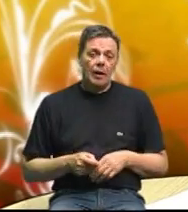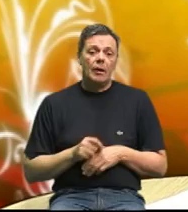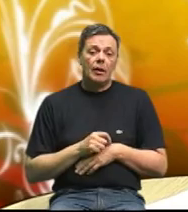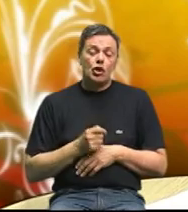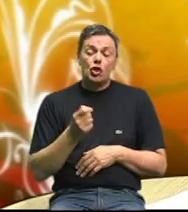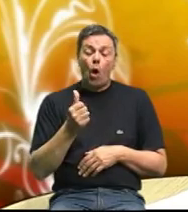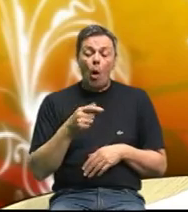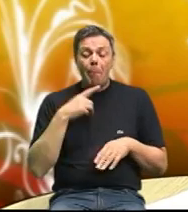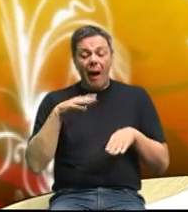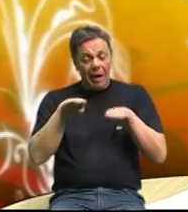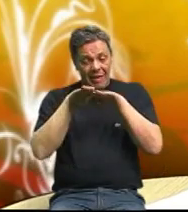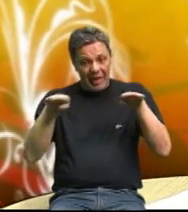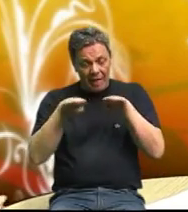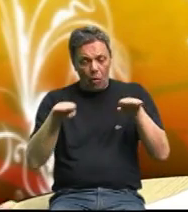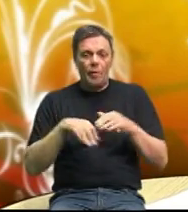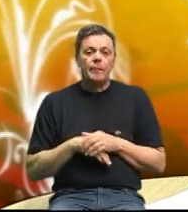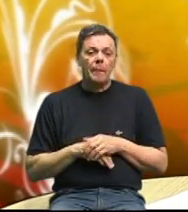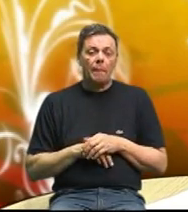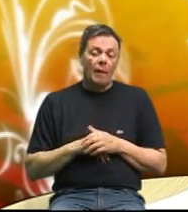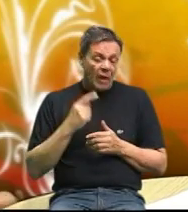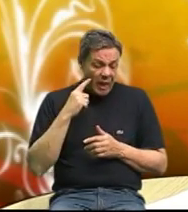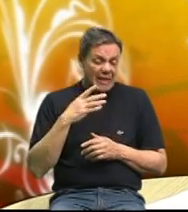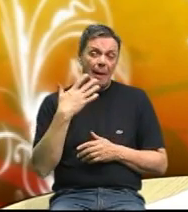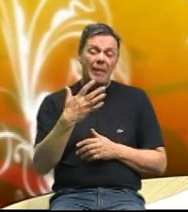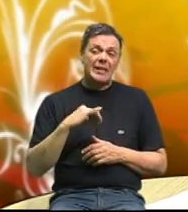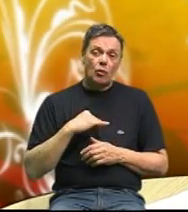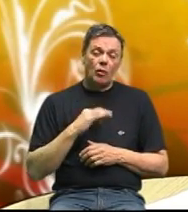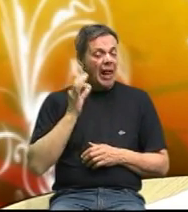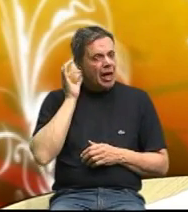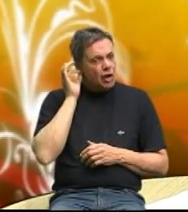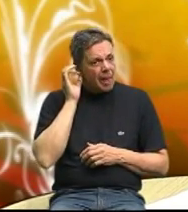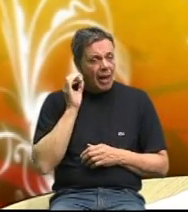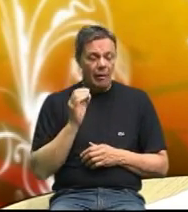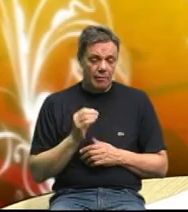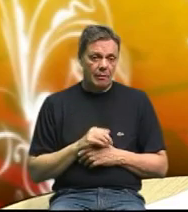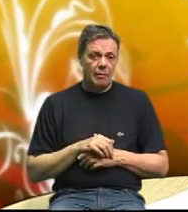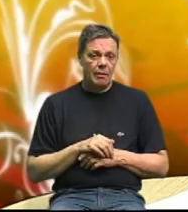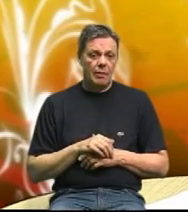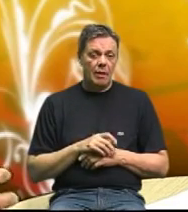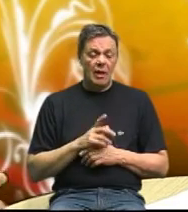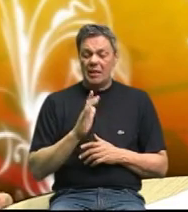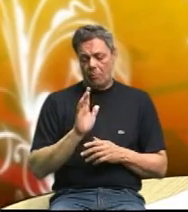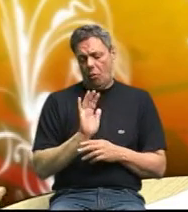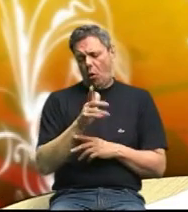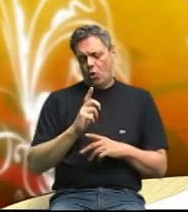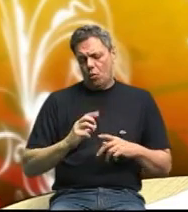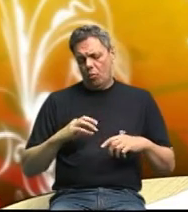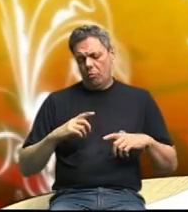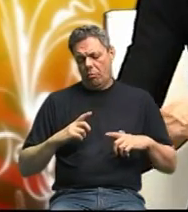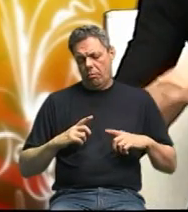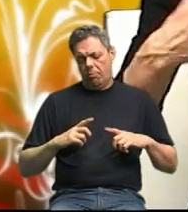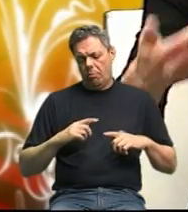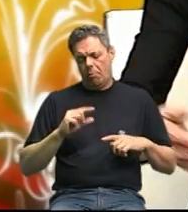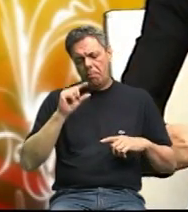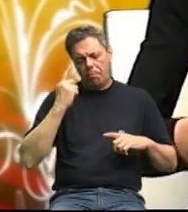izravnavati. I kad ma 50 godina žena svih preživših koji preživjeli muškarci